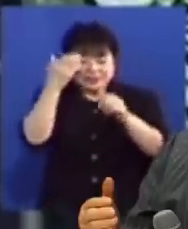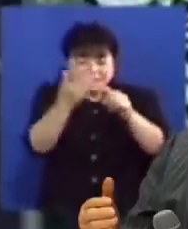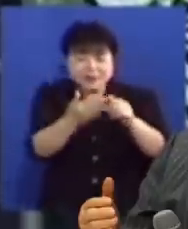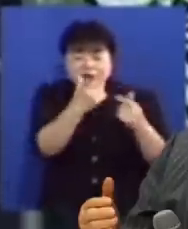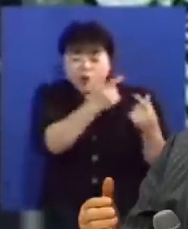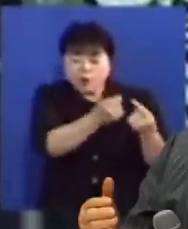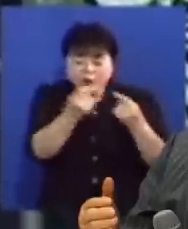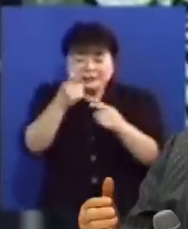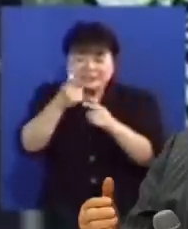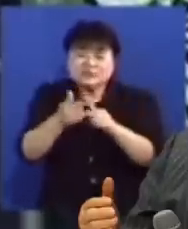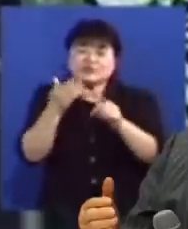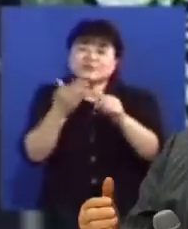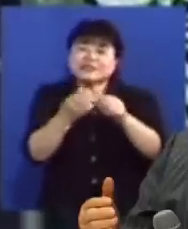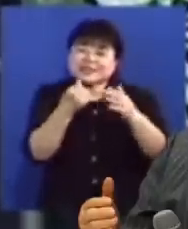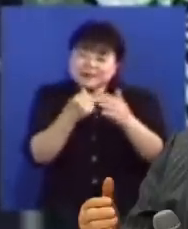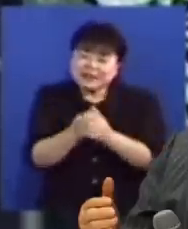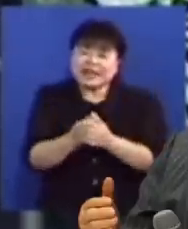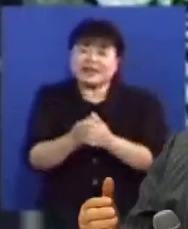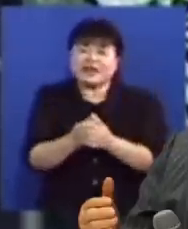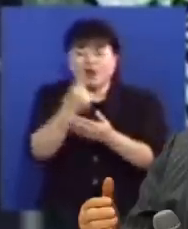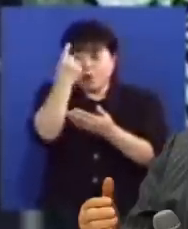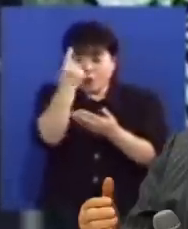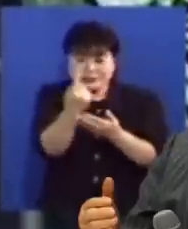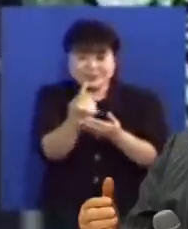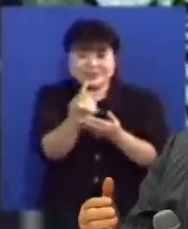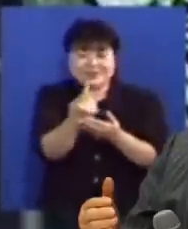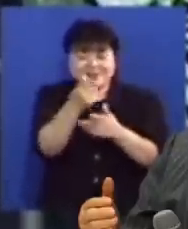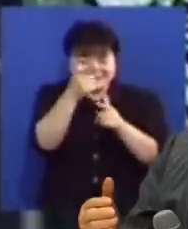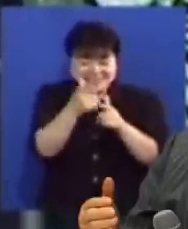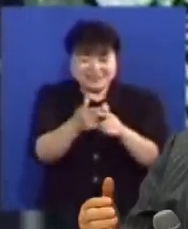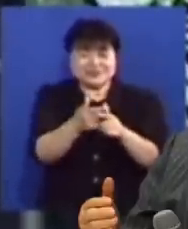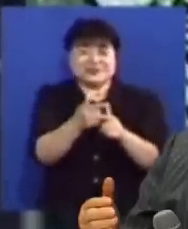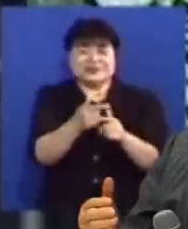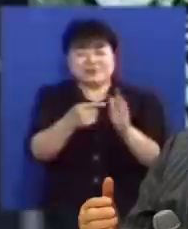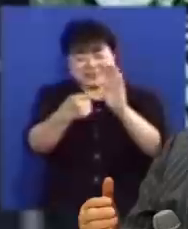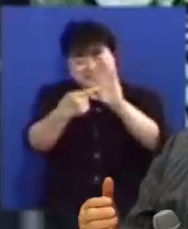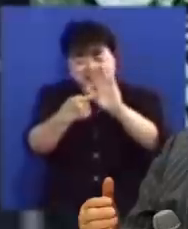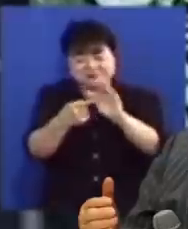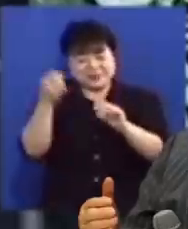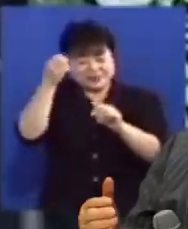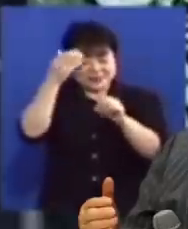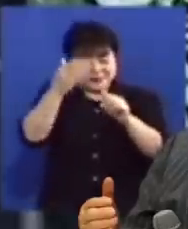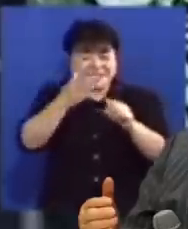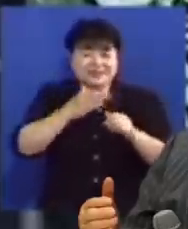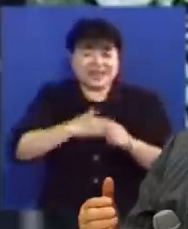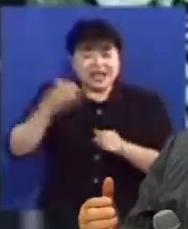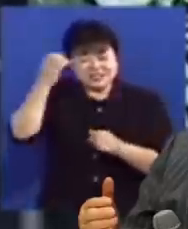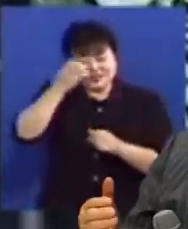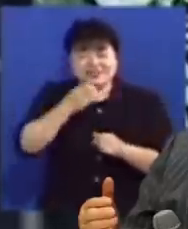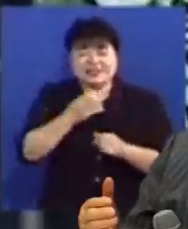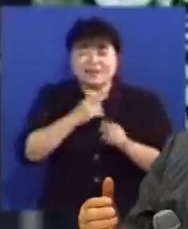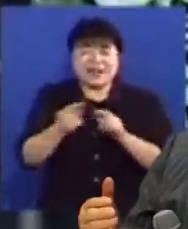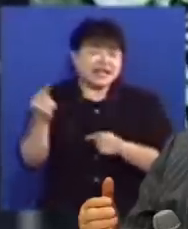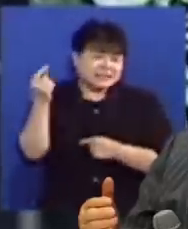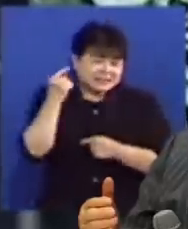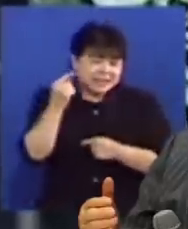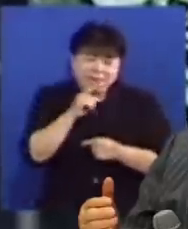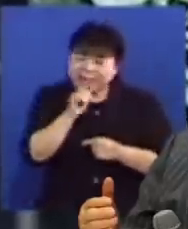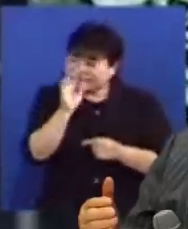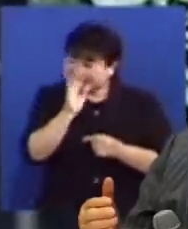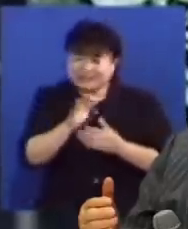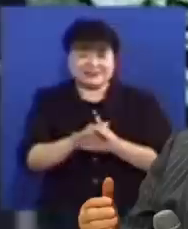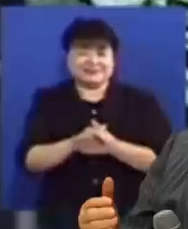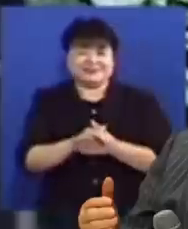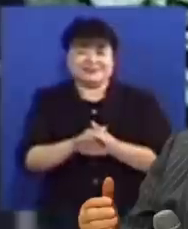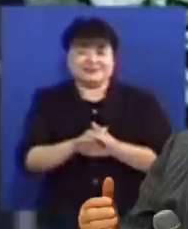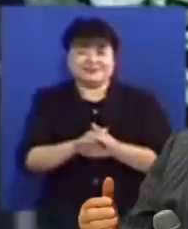같은 예수님이기 때문에 오셔서 예수님을 드러냅니다 성령님은 내가 성령이다 내 말 들어라 그렇게 말씀하지